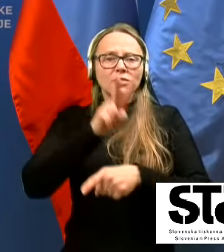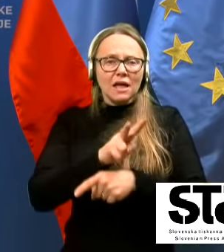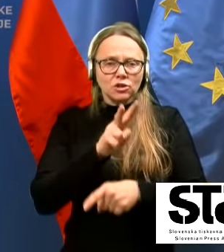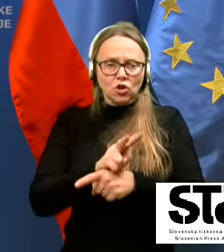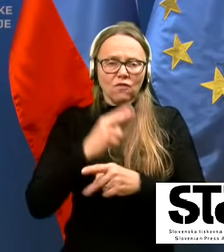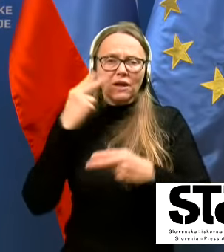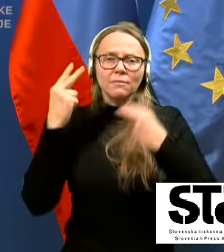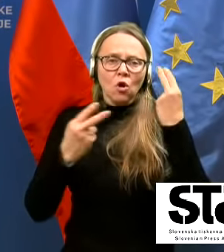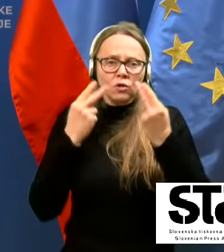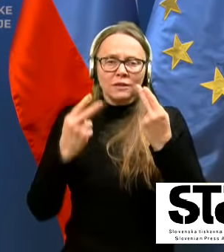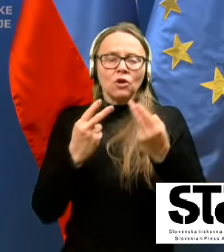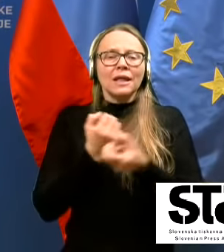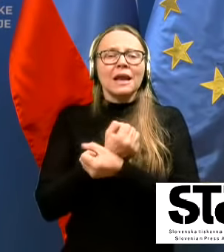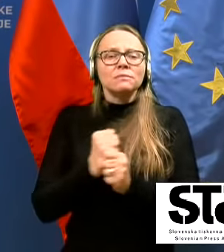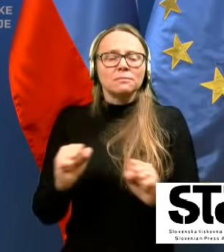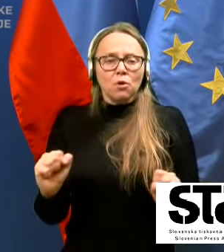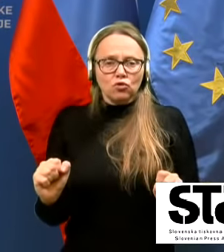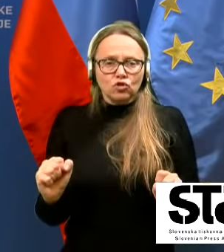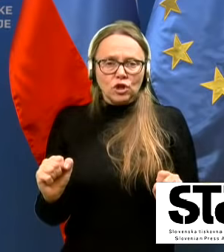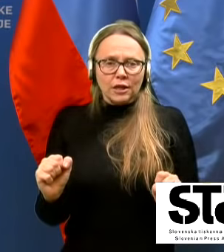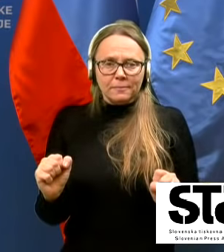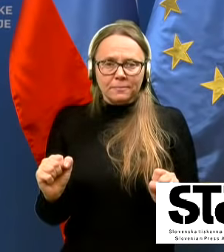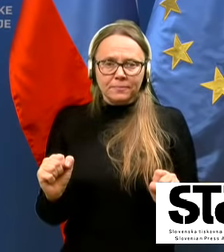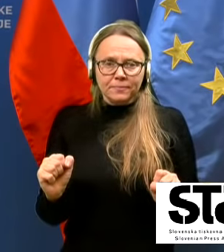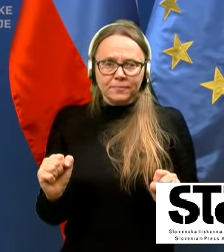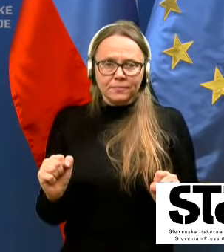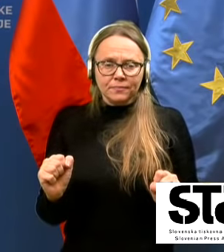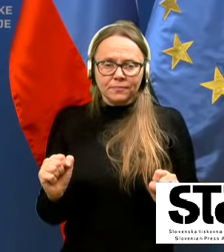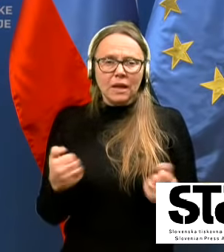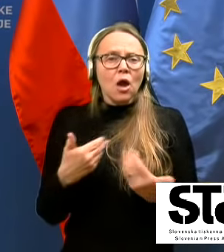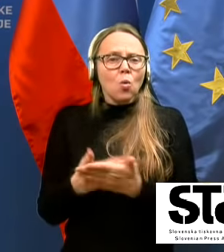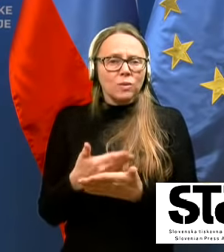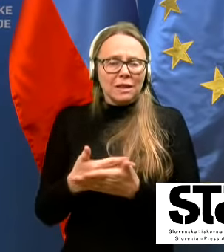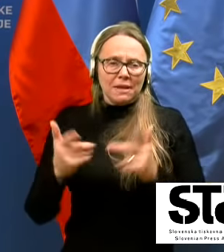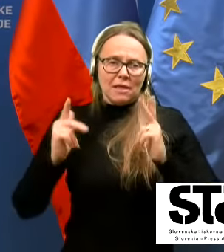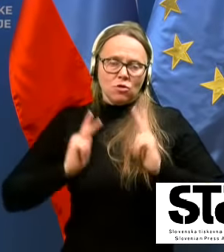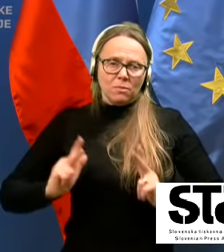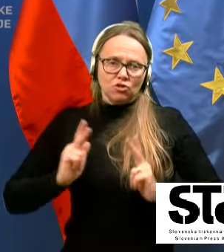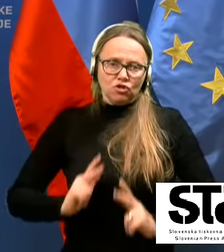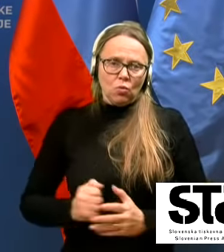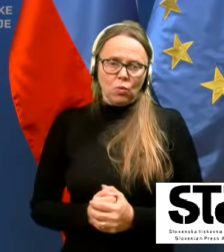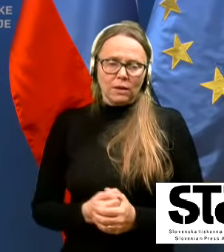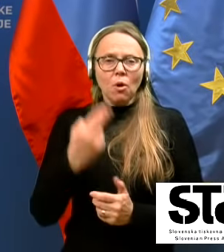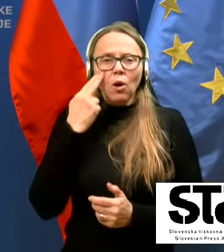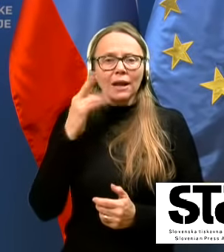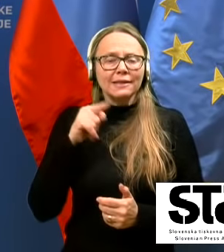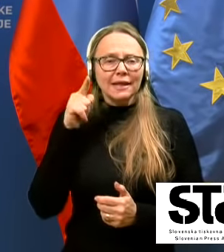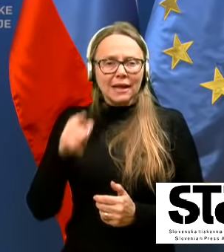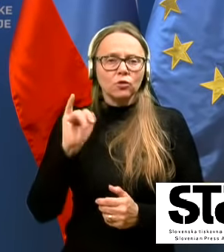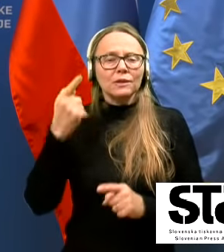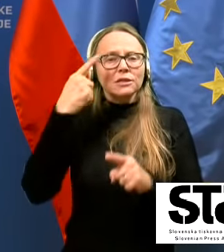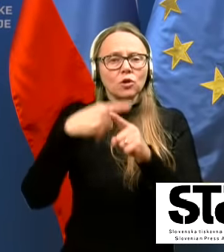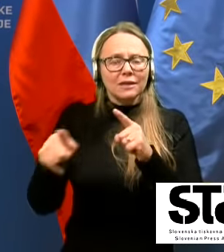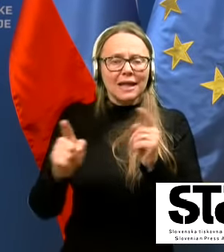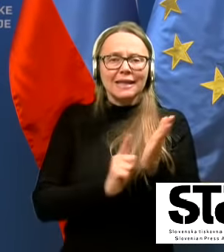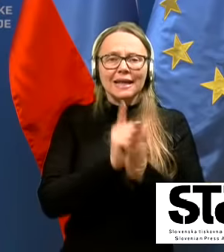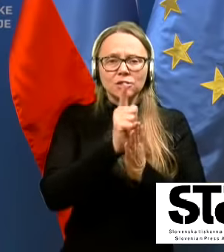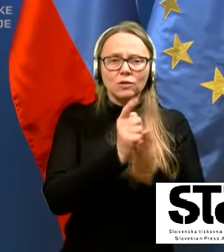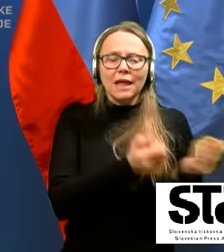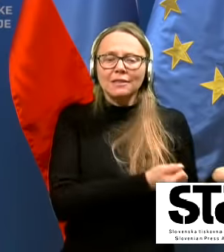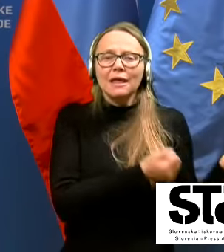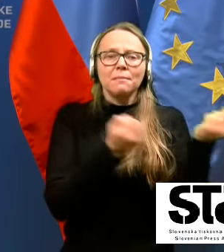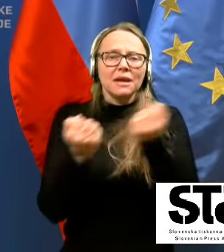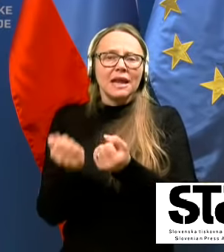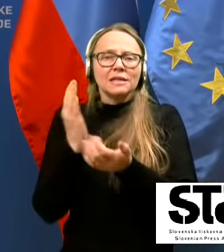in kontroliranim sproščanjem. Namreč utemeljeno pričakujemo, glede na to, da so delne rezultate prinesli že